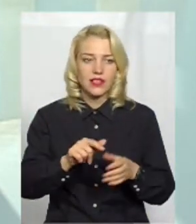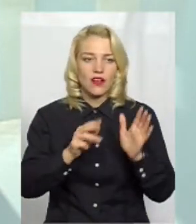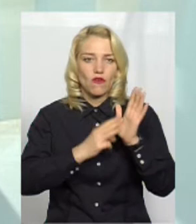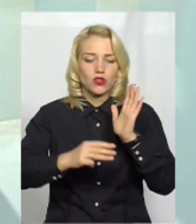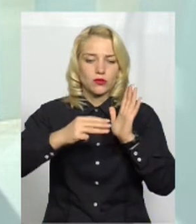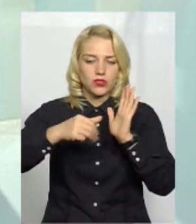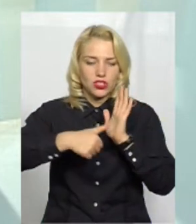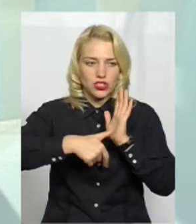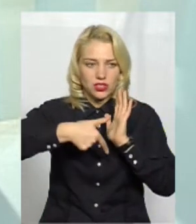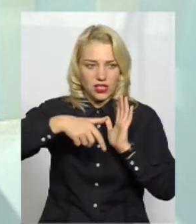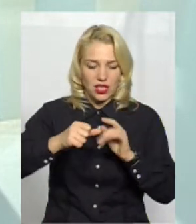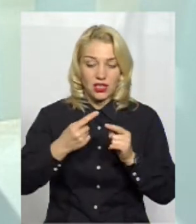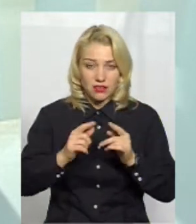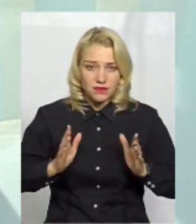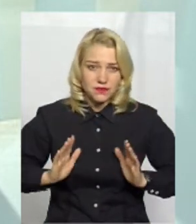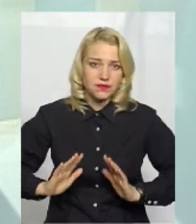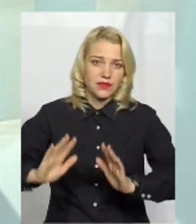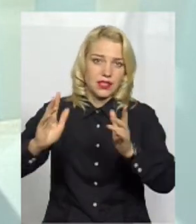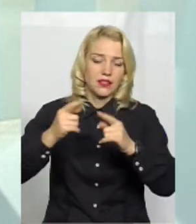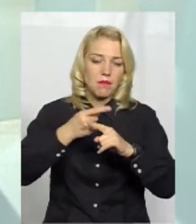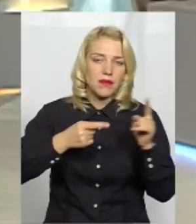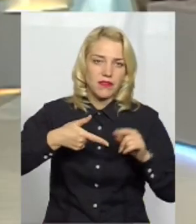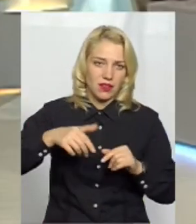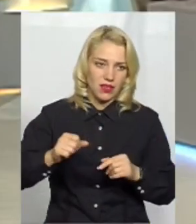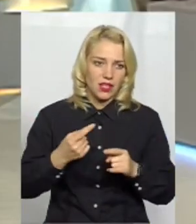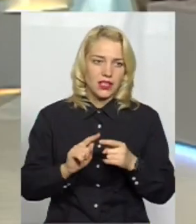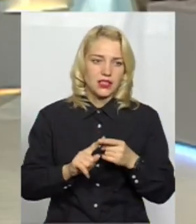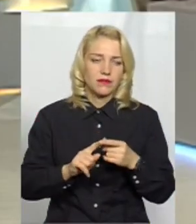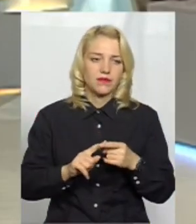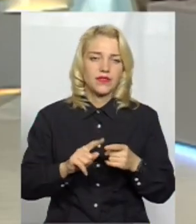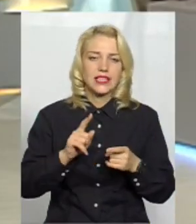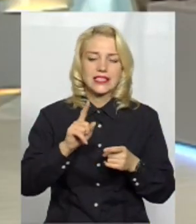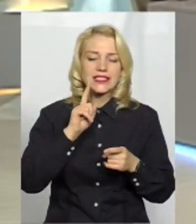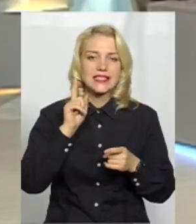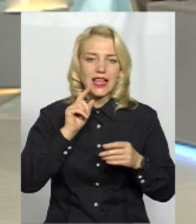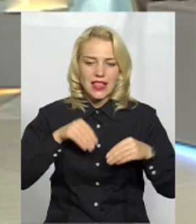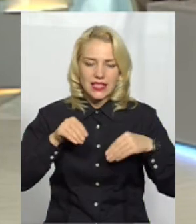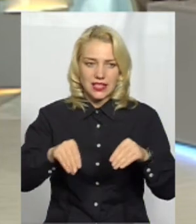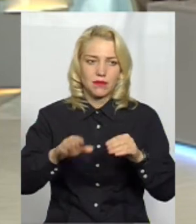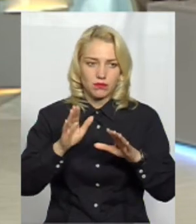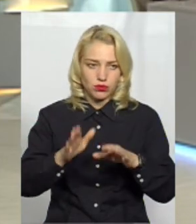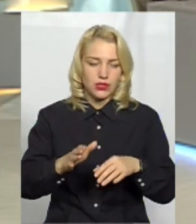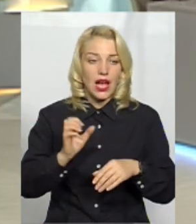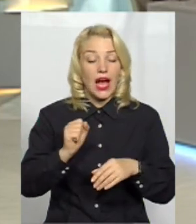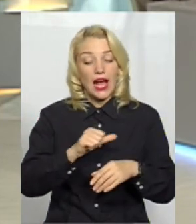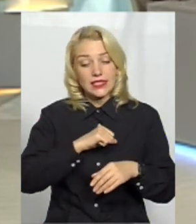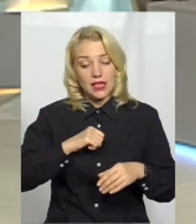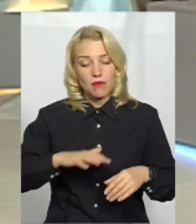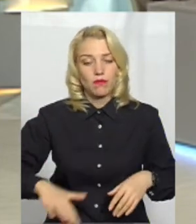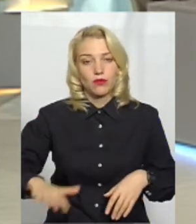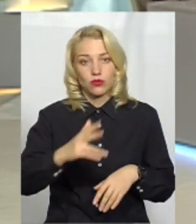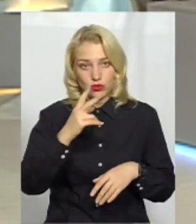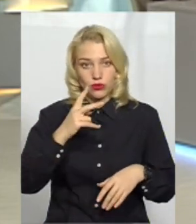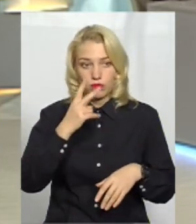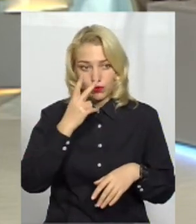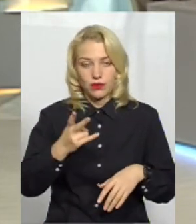,76 гектара цей скверик. Тобто, ну, більше пів гектара. Там зелені не будуть насадження, знищені. А на самій площі побачимо,